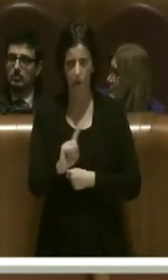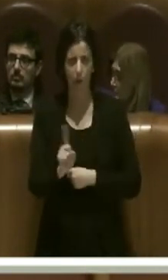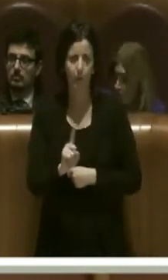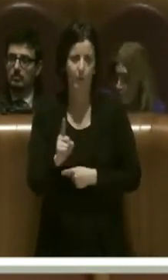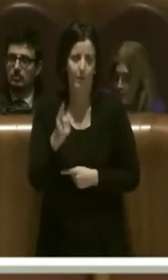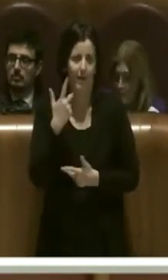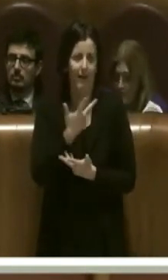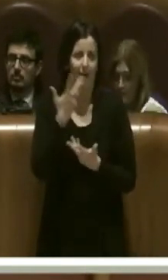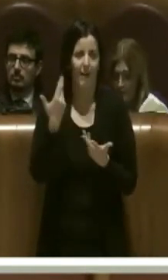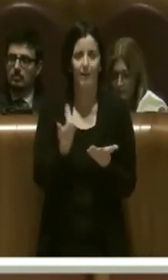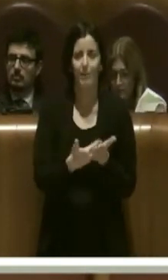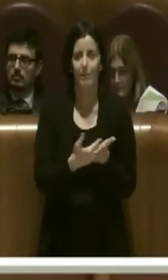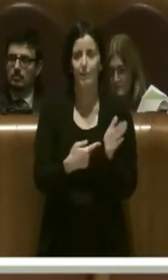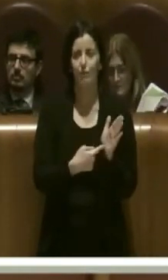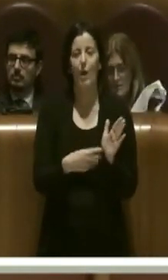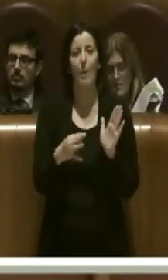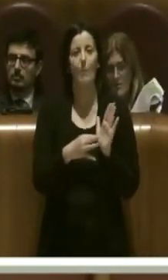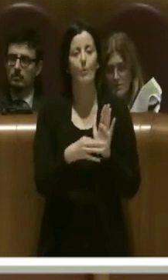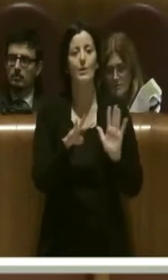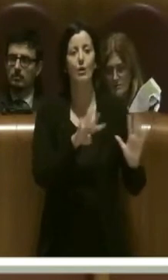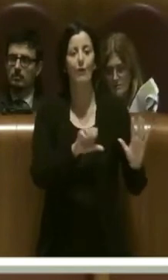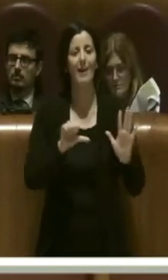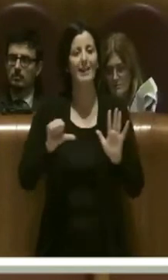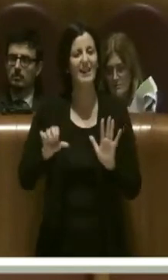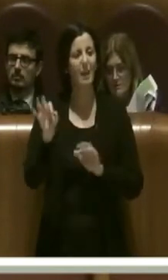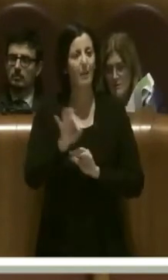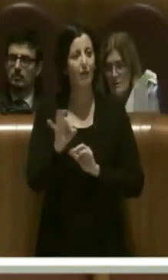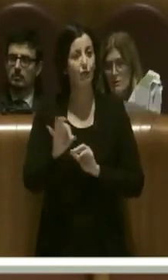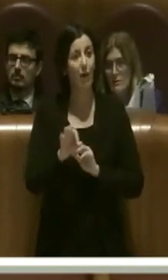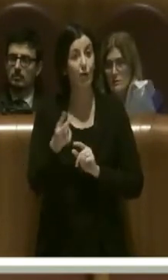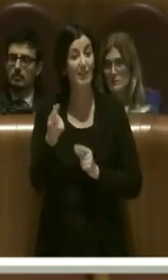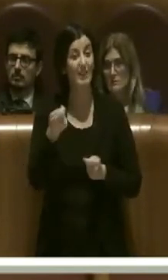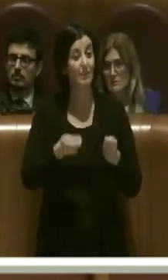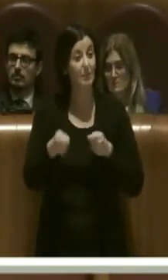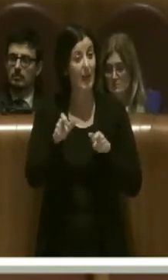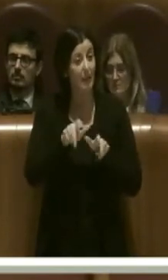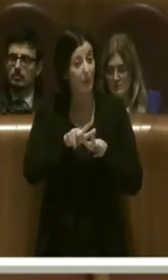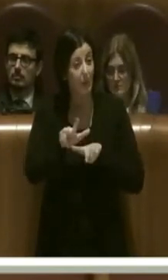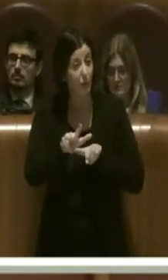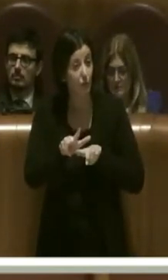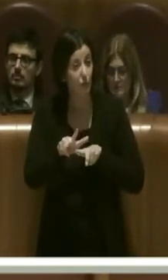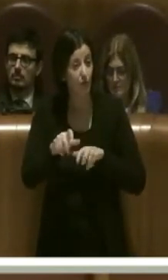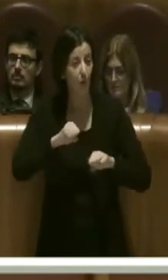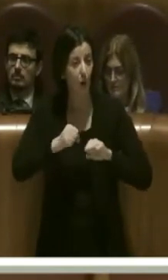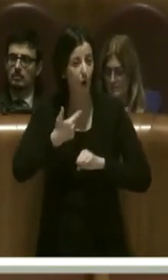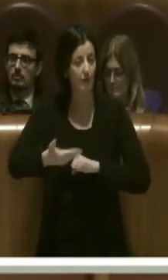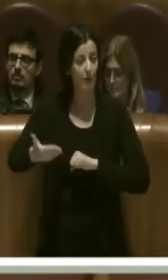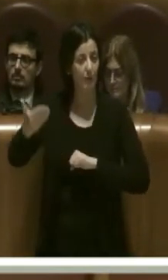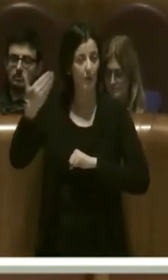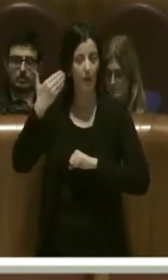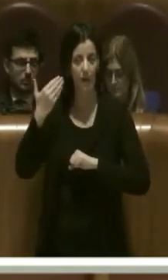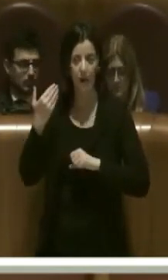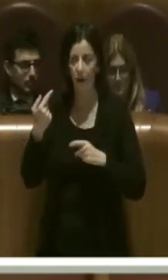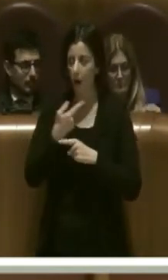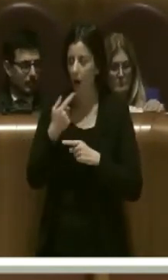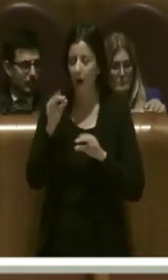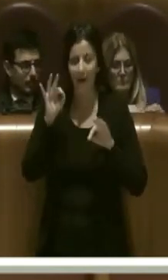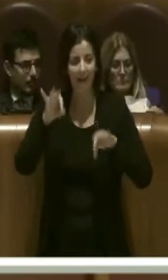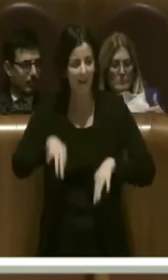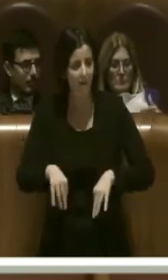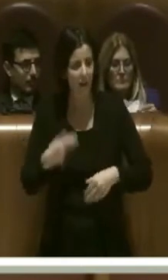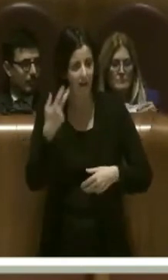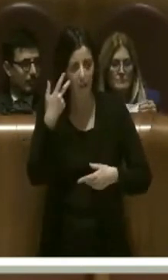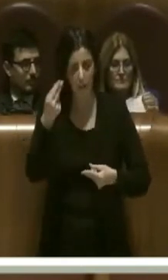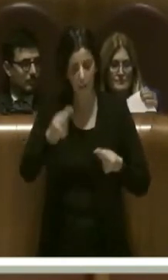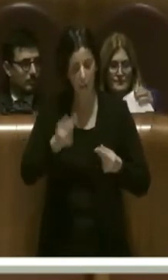C'erano punte del 96% di impegno di spesa nei municipi della scorsa consigliatura. Qui siamo arrivati vedendo i dati che ho visto all'interno di